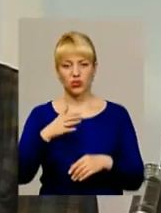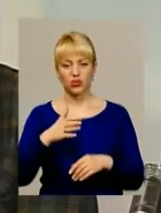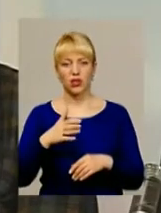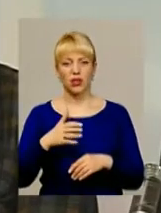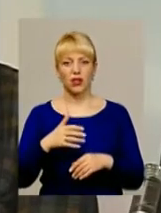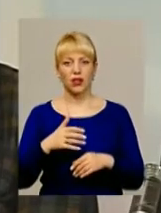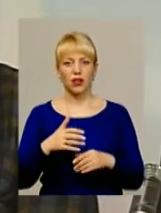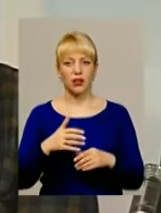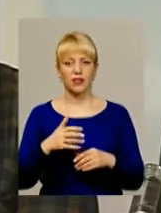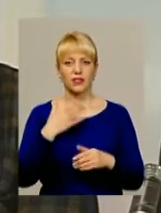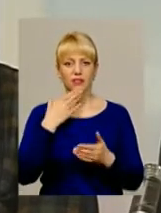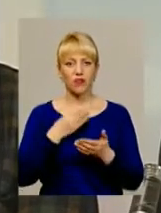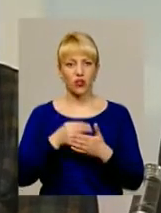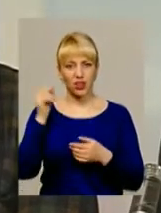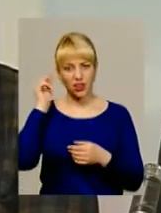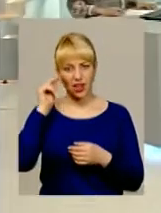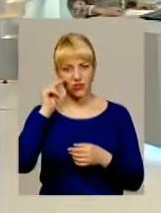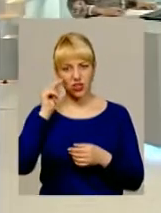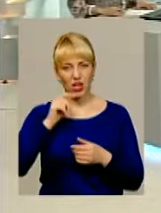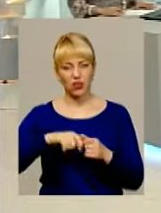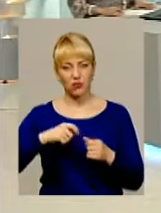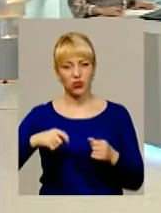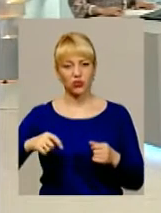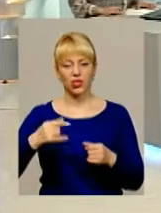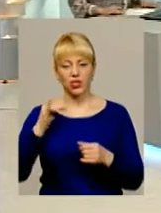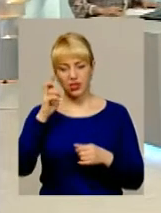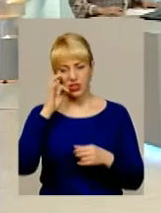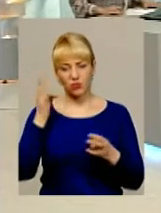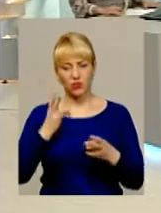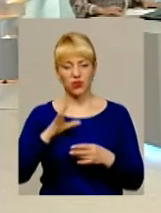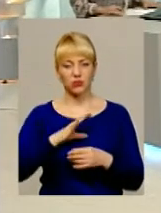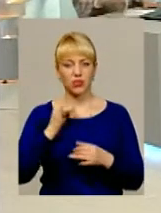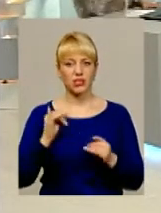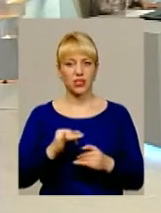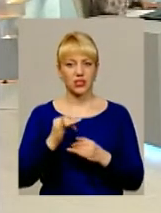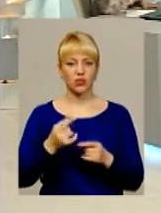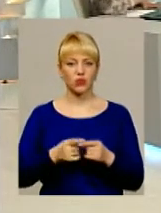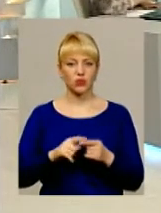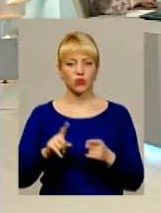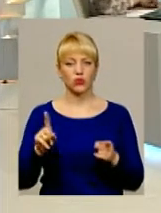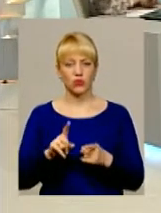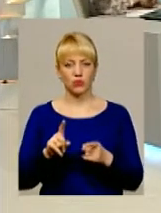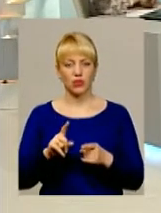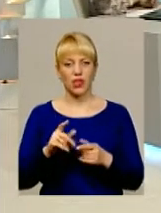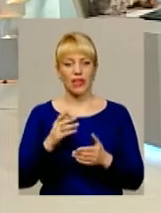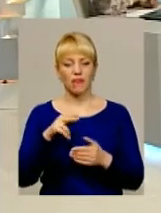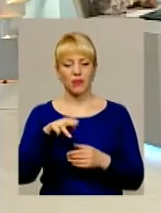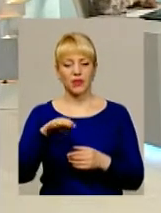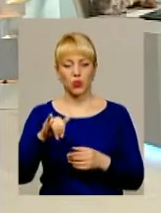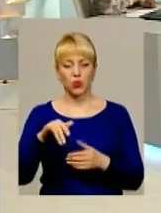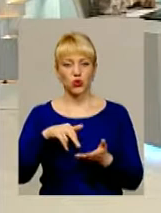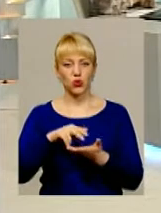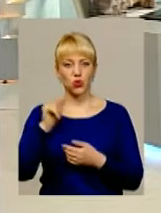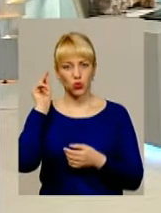навчання. І держава мала би бути зацікавлена, в рідкісних фахівцях? що в ПТУ йдуть учні, ну,